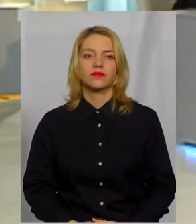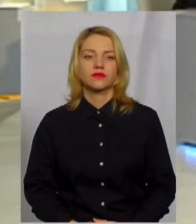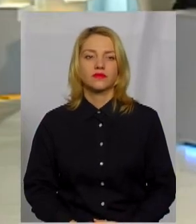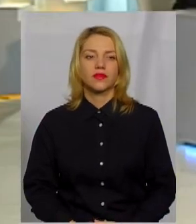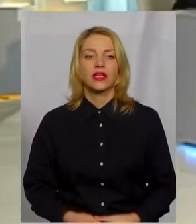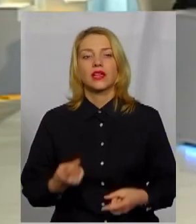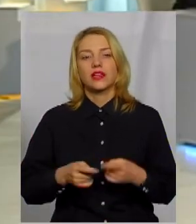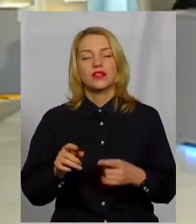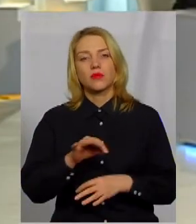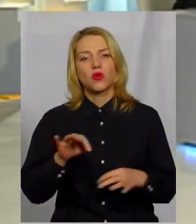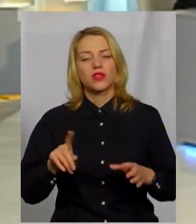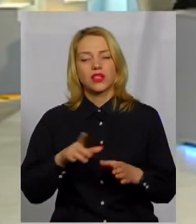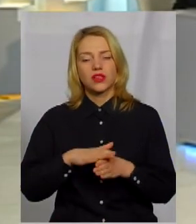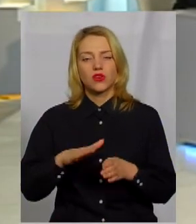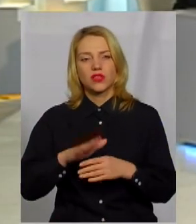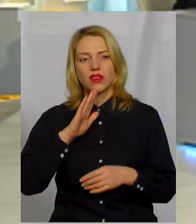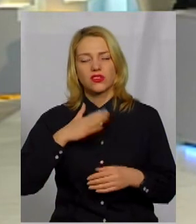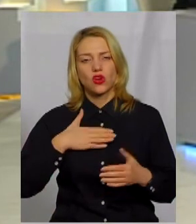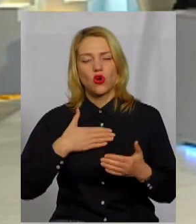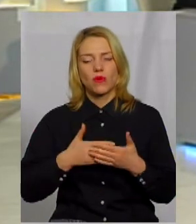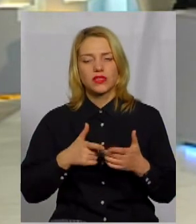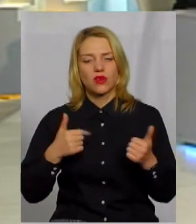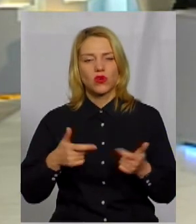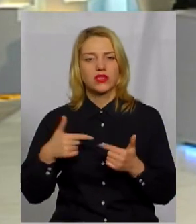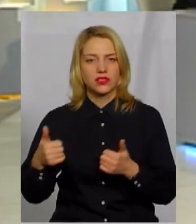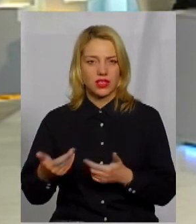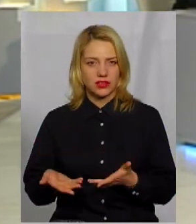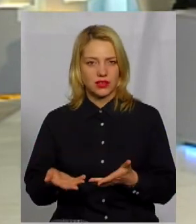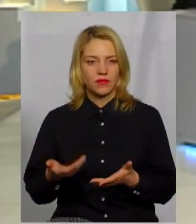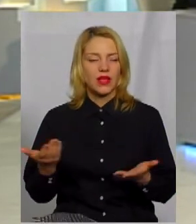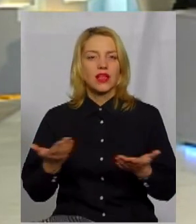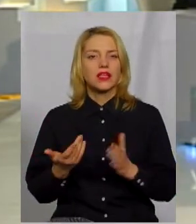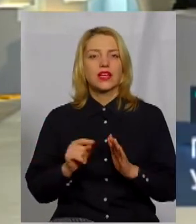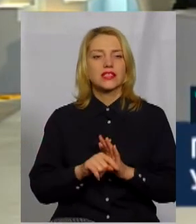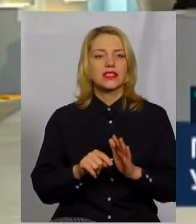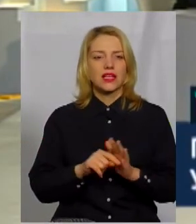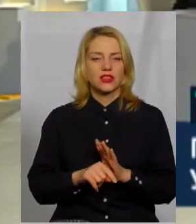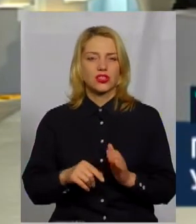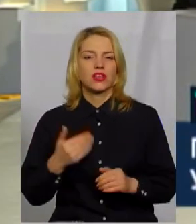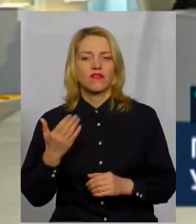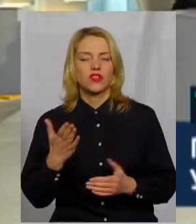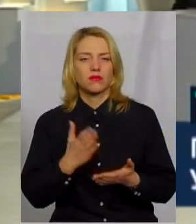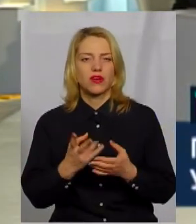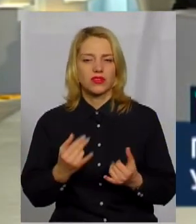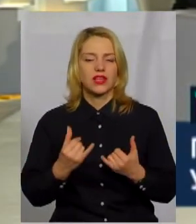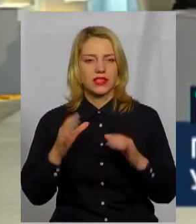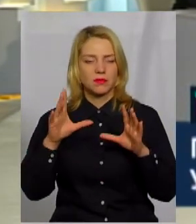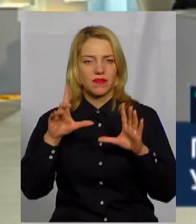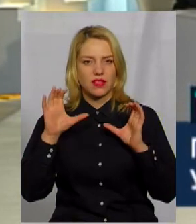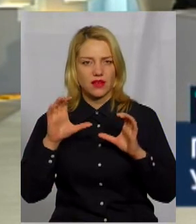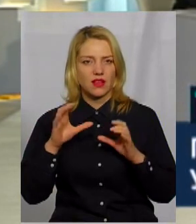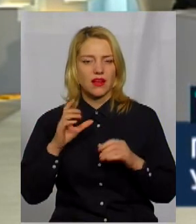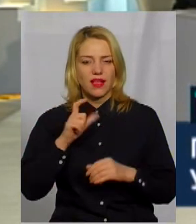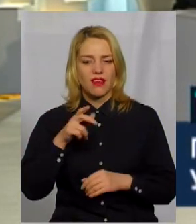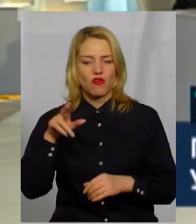Ті проєкти, які реалізовують ваші громадські організації, от яке значення вони мають для сприйняття європейцями